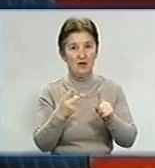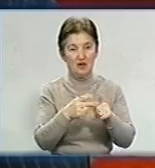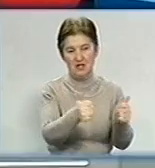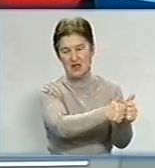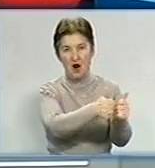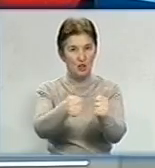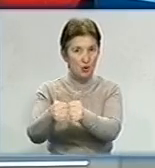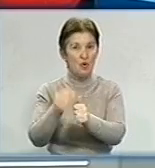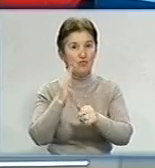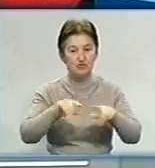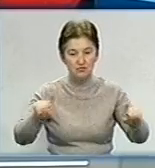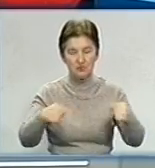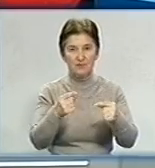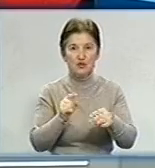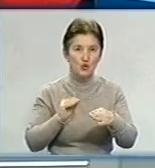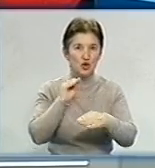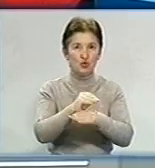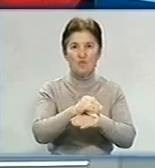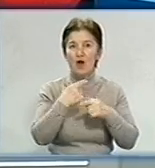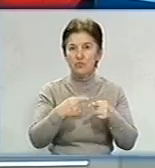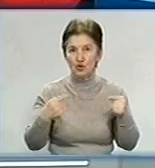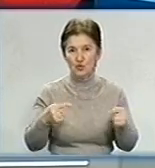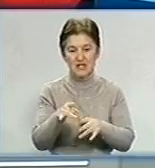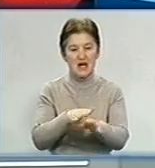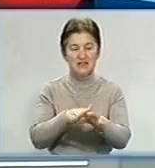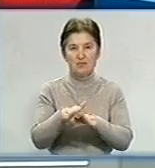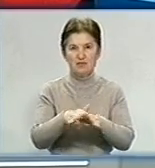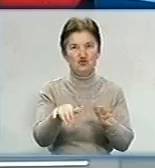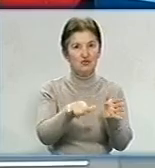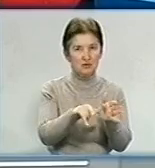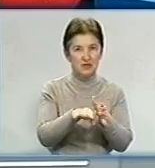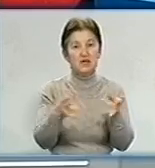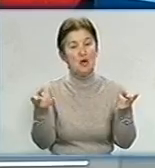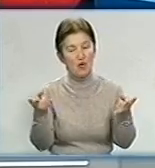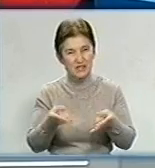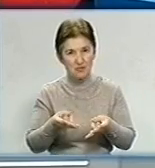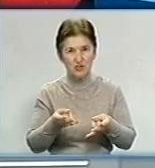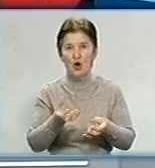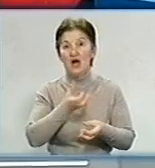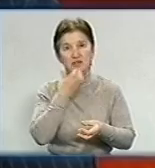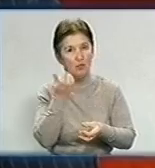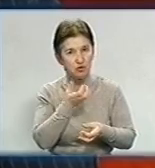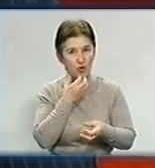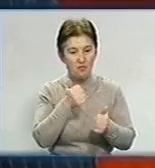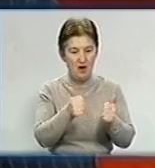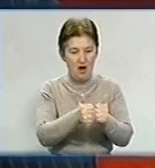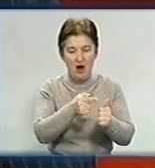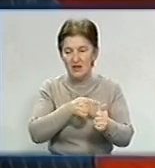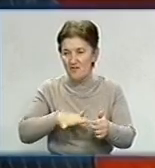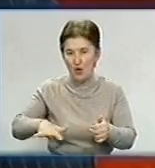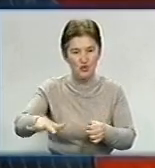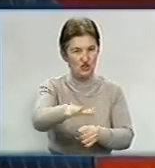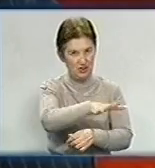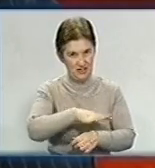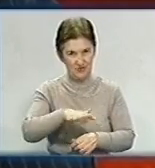в області ми будемо створювати додатковий продукт і забезпечувати електроенергію, і за необхідності, якщо потрібно, теплом на вколишній території.